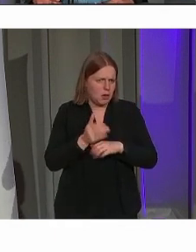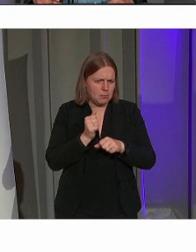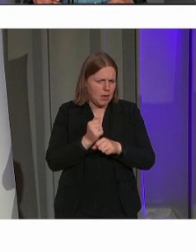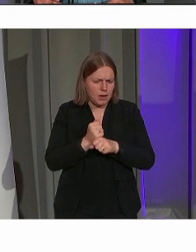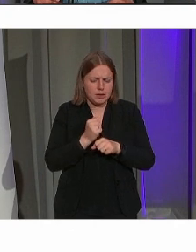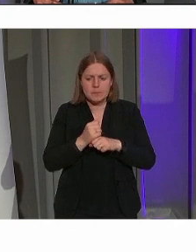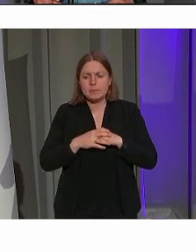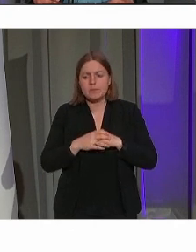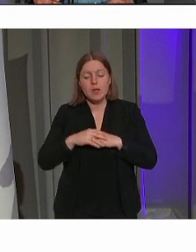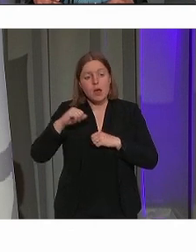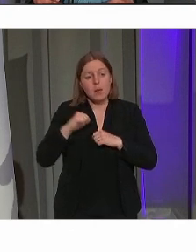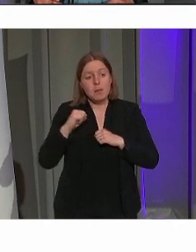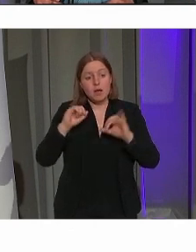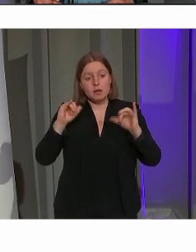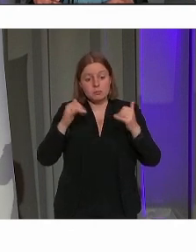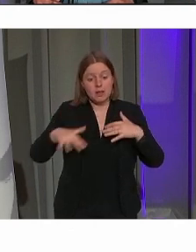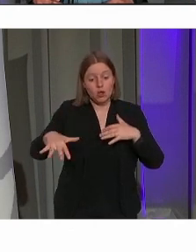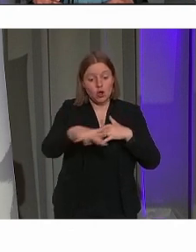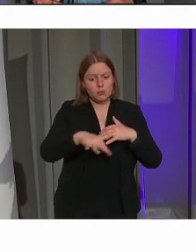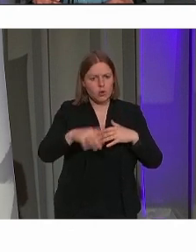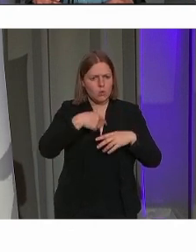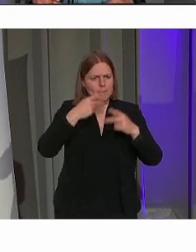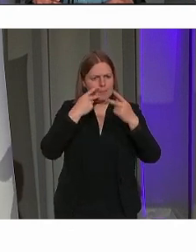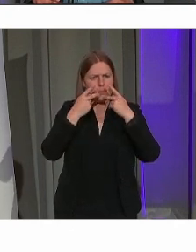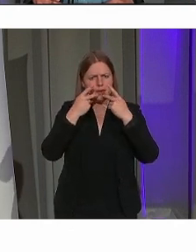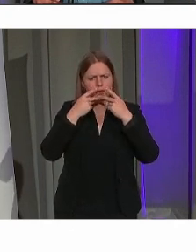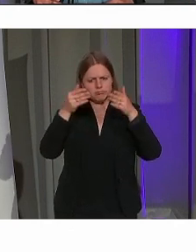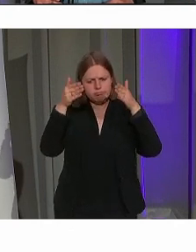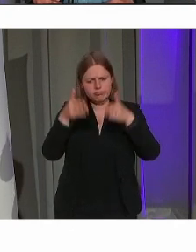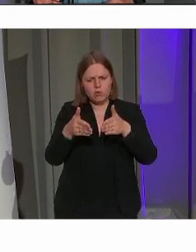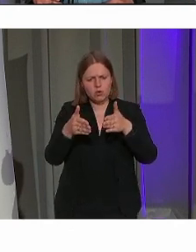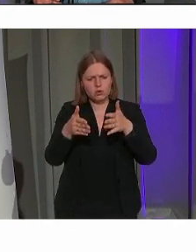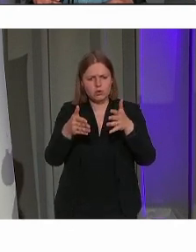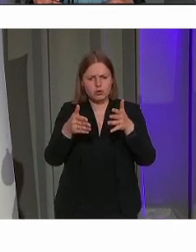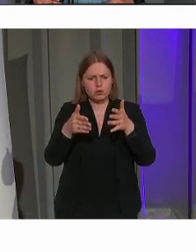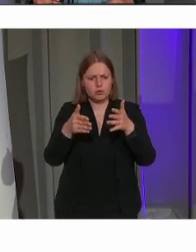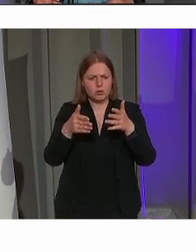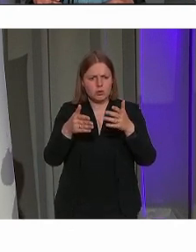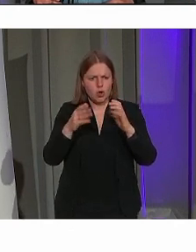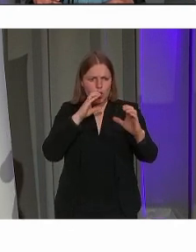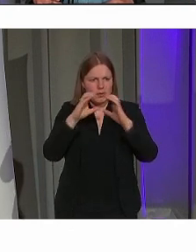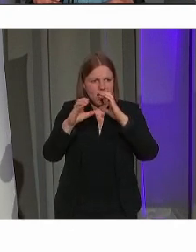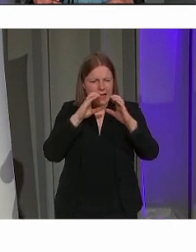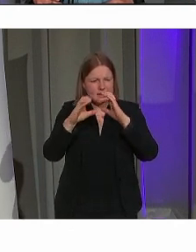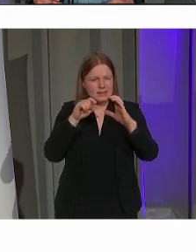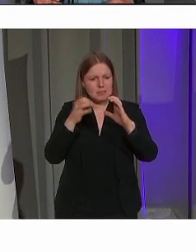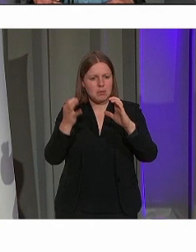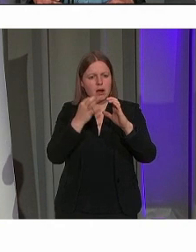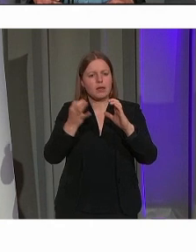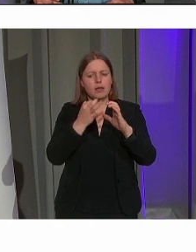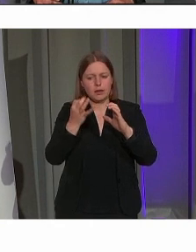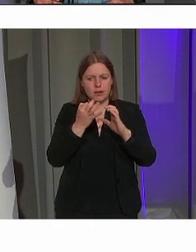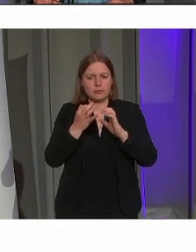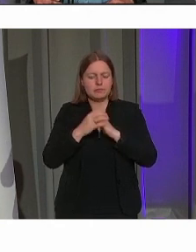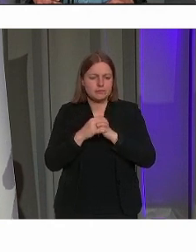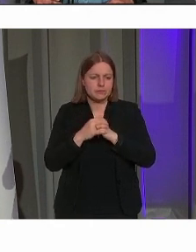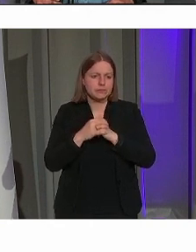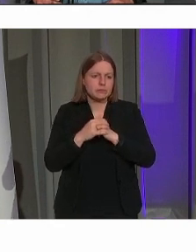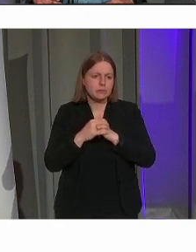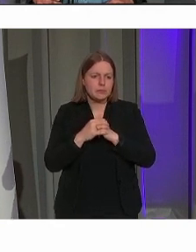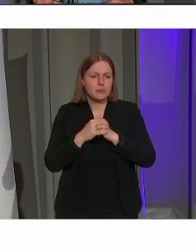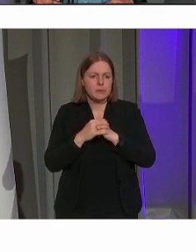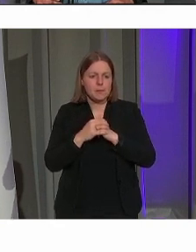In parken en speelruimtes is bijvoorbeeld ingezet op het belang van communicatie. Dat hier ook al aan bod gekomen.